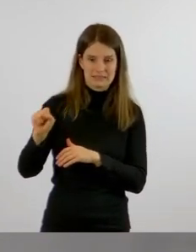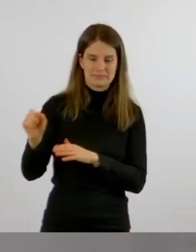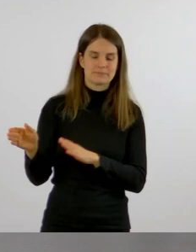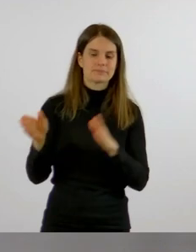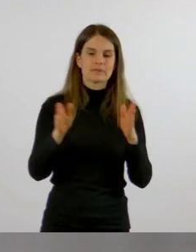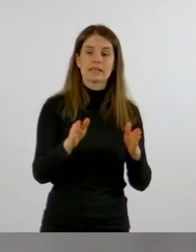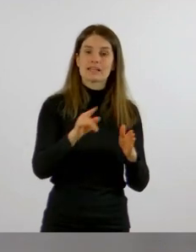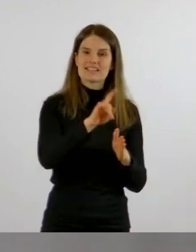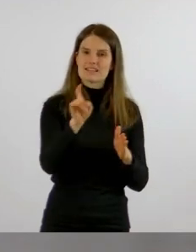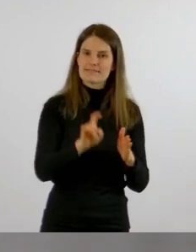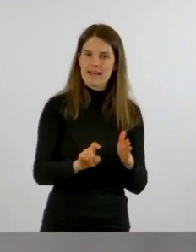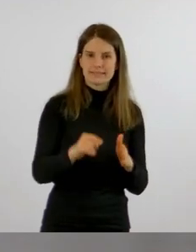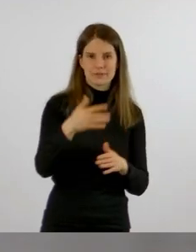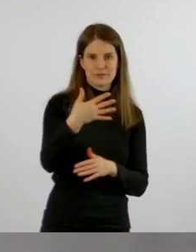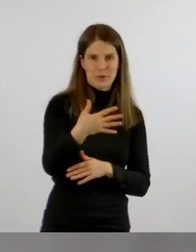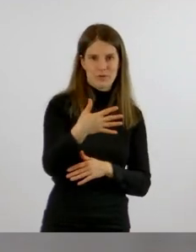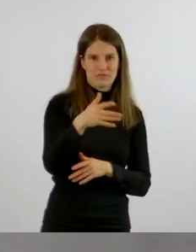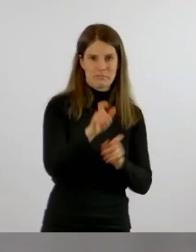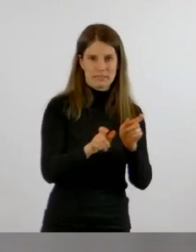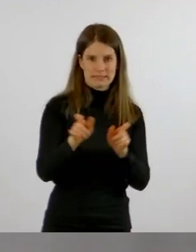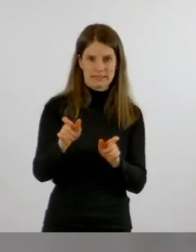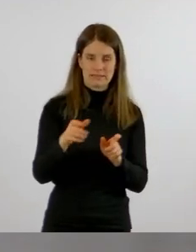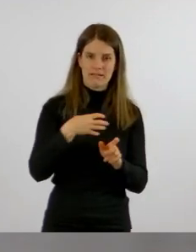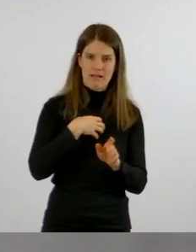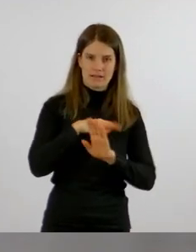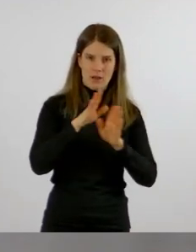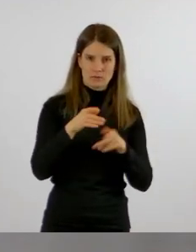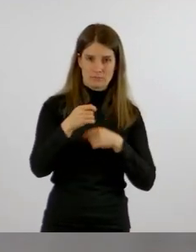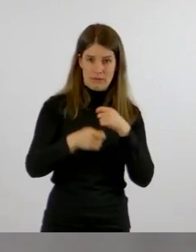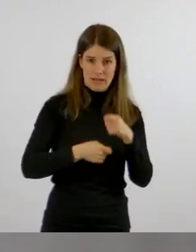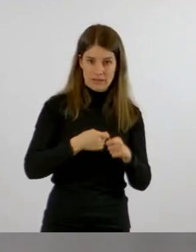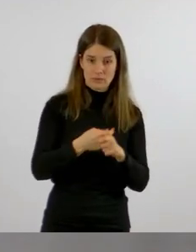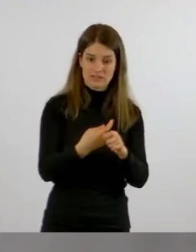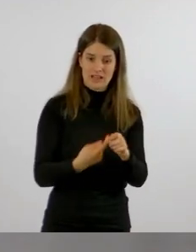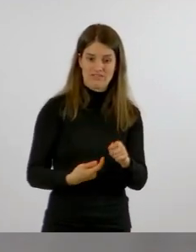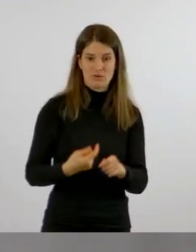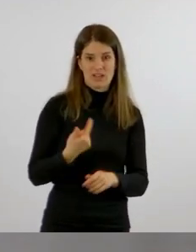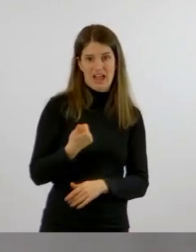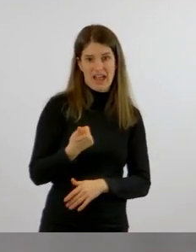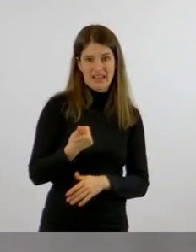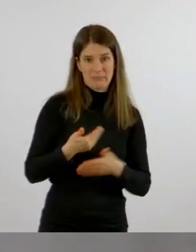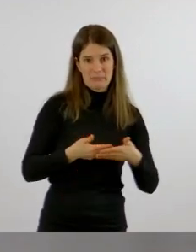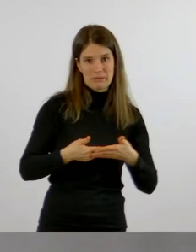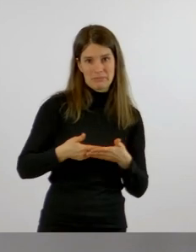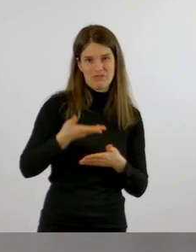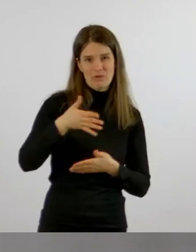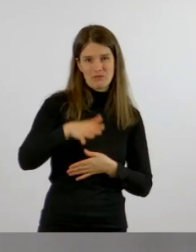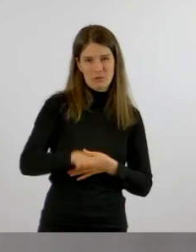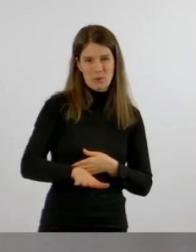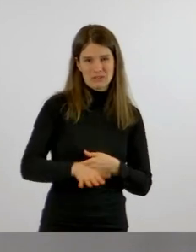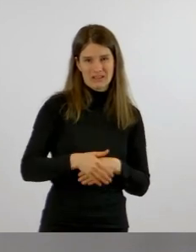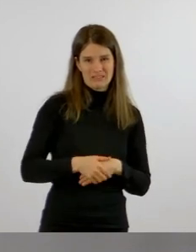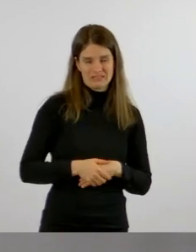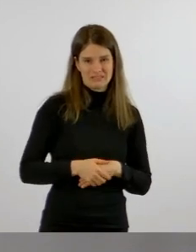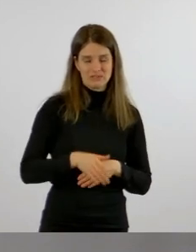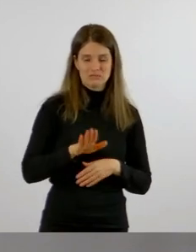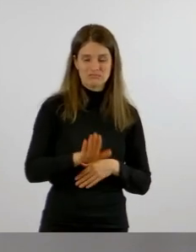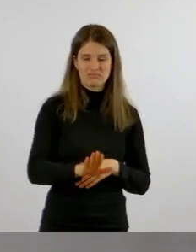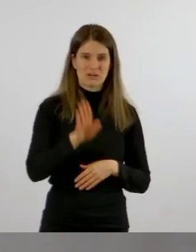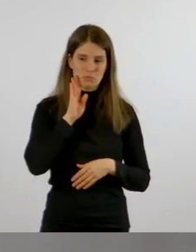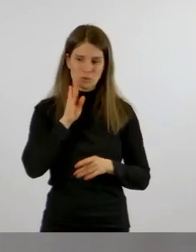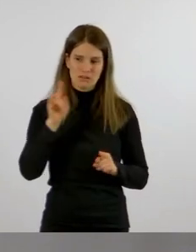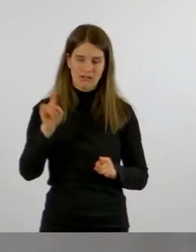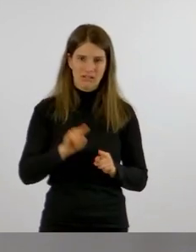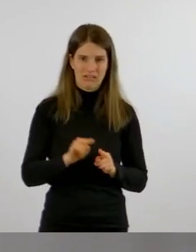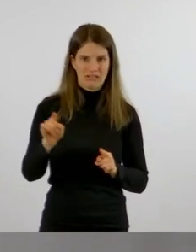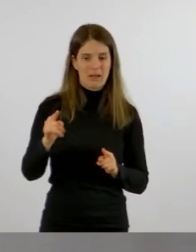haben wir fünf Patienten, welche stationär behandelt werden. Darunter befindet sich ein fünf Monate altes Baby und deren Mutter, die beide